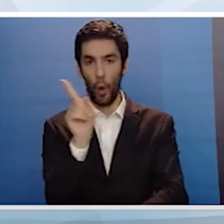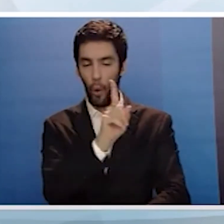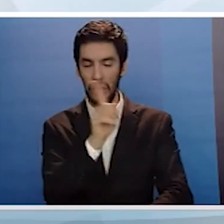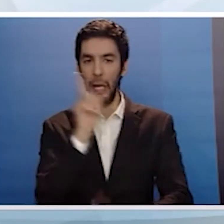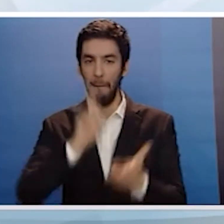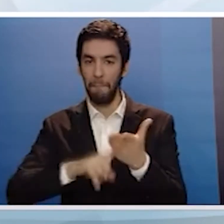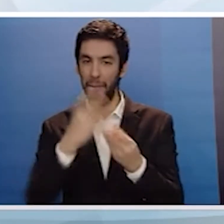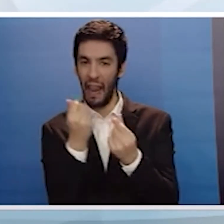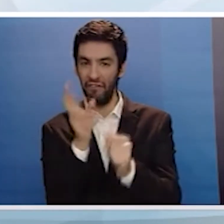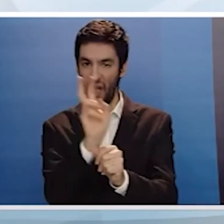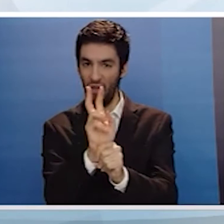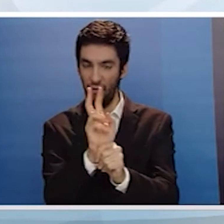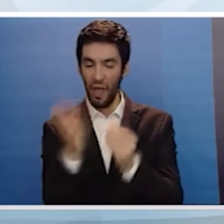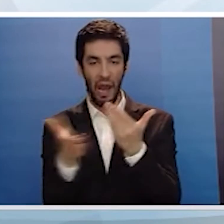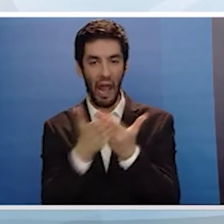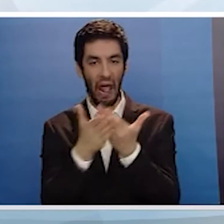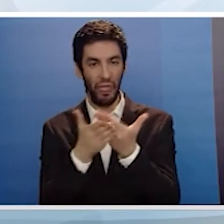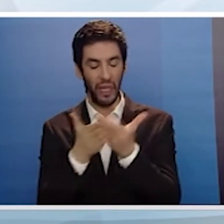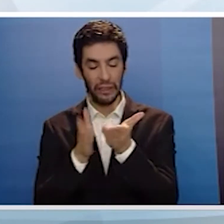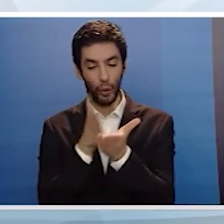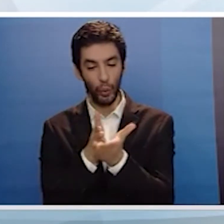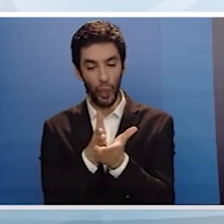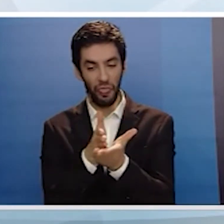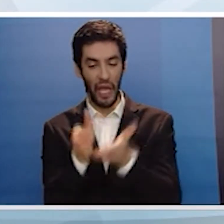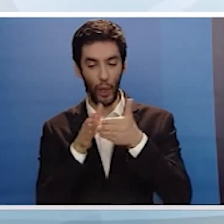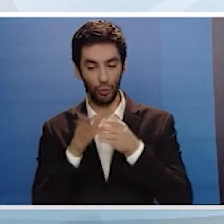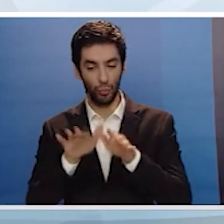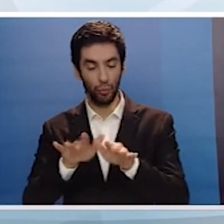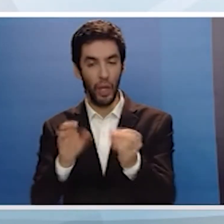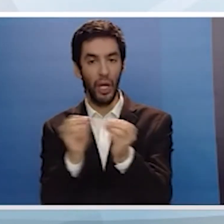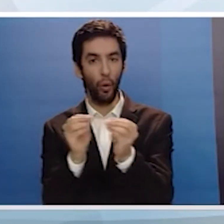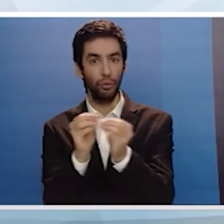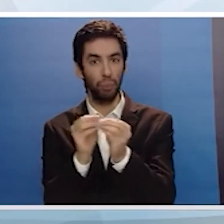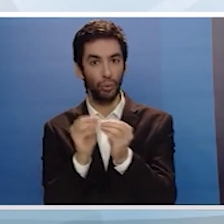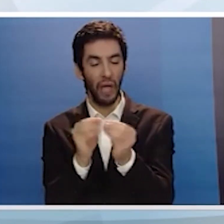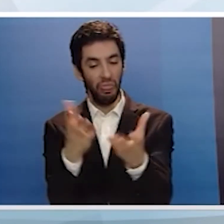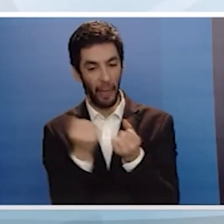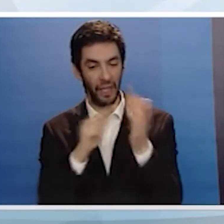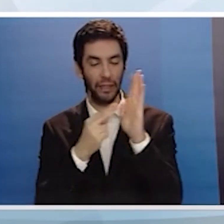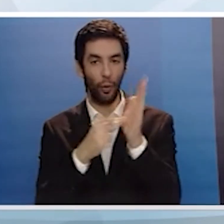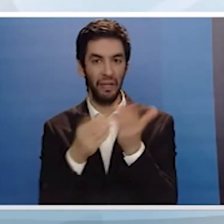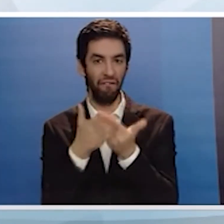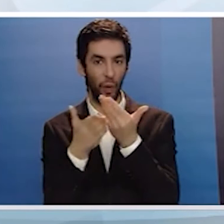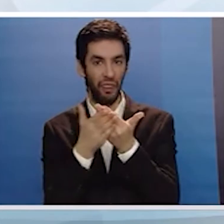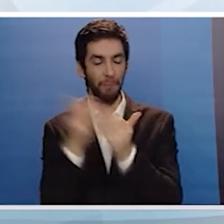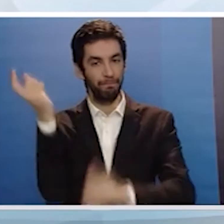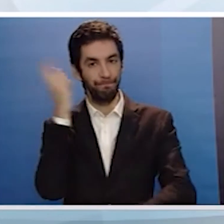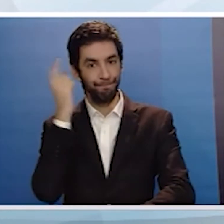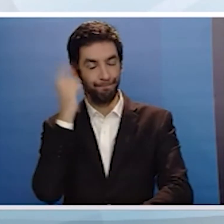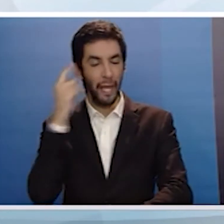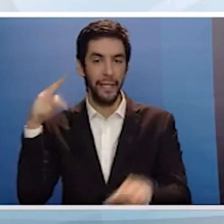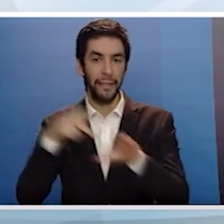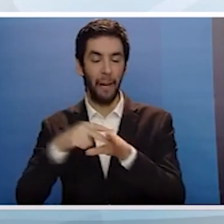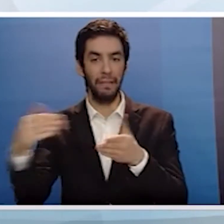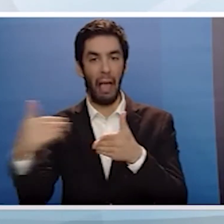να διορθώσουν ανισότητες και κοινωνικές τρευλώσεις ώστε να προστατεύσουμε τους πολίτες από τις άδικες εκποιήσεις των περιουσιών